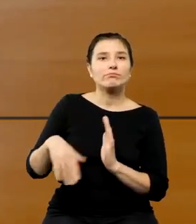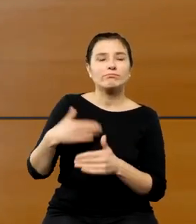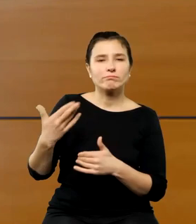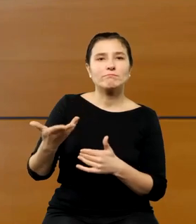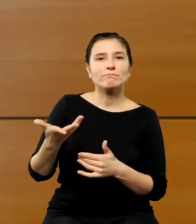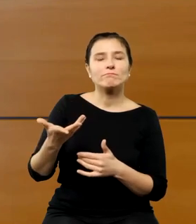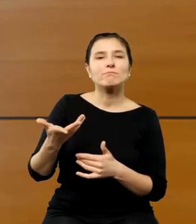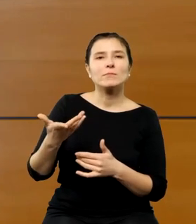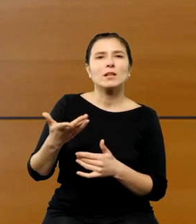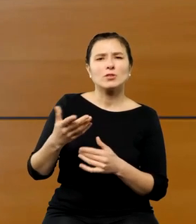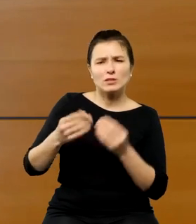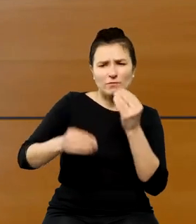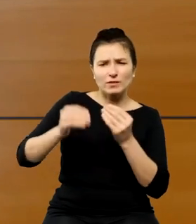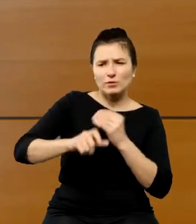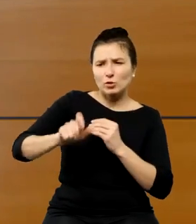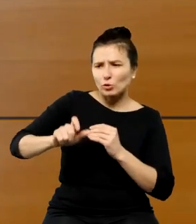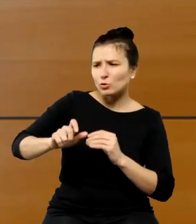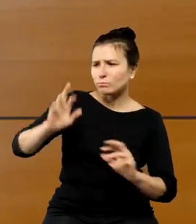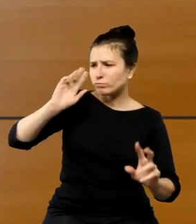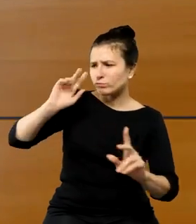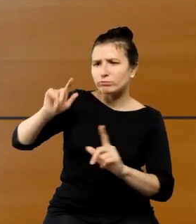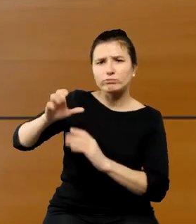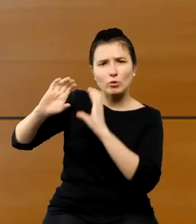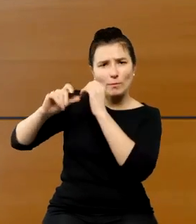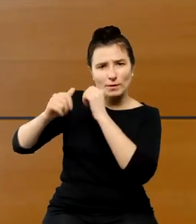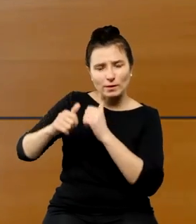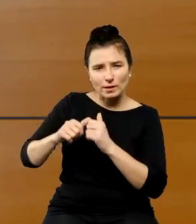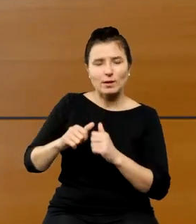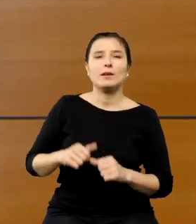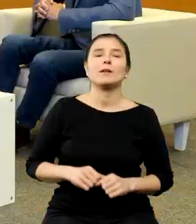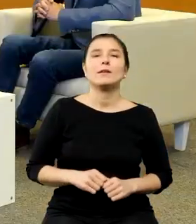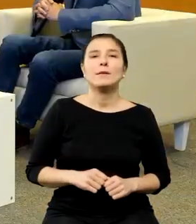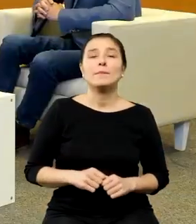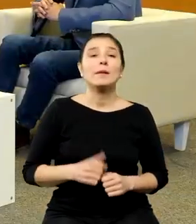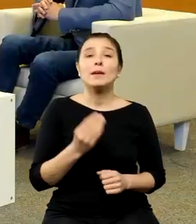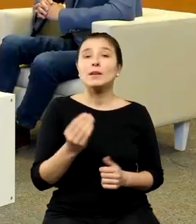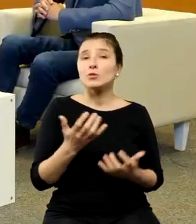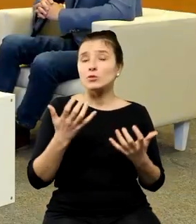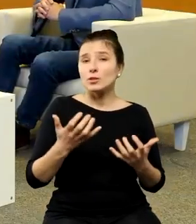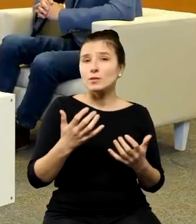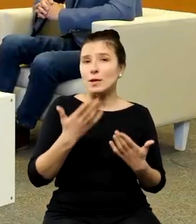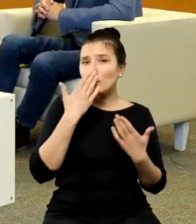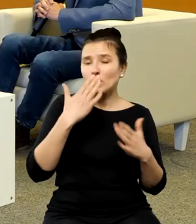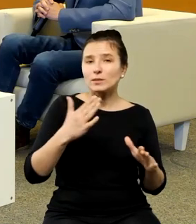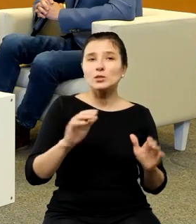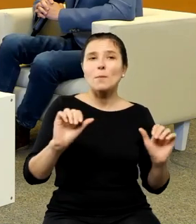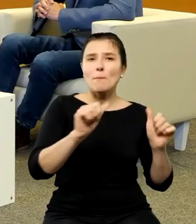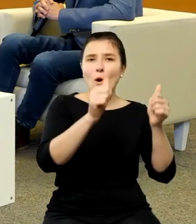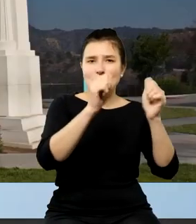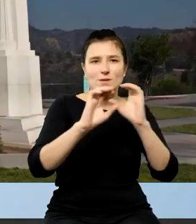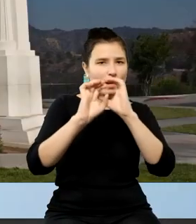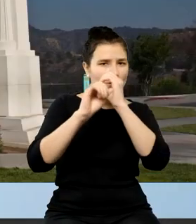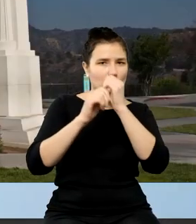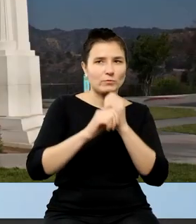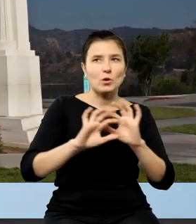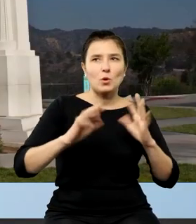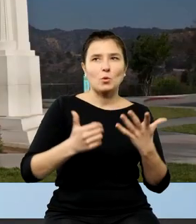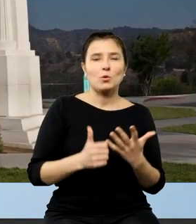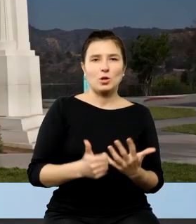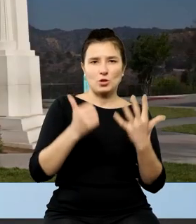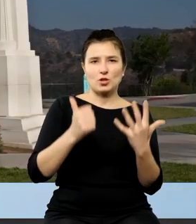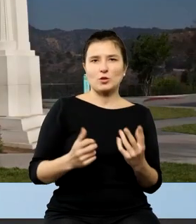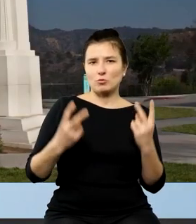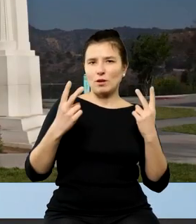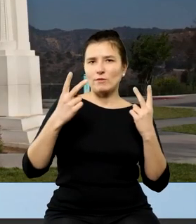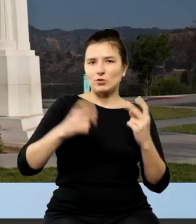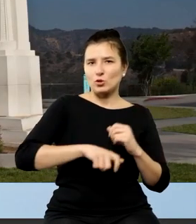roku jeszcze chciałam Państwu pokazać taki pomnik astronomów to jest pomnik sześciu najważniejszych